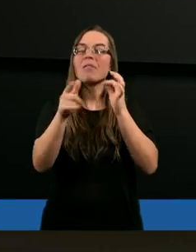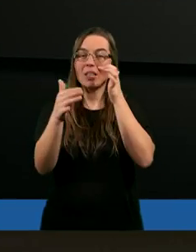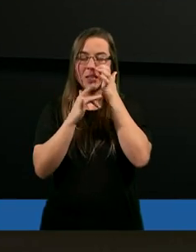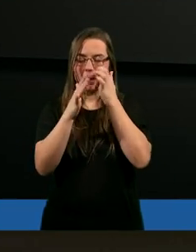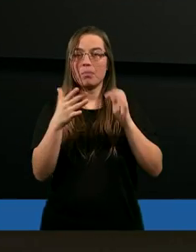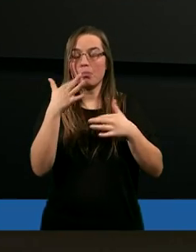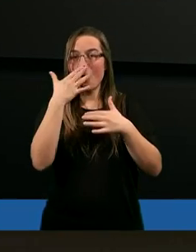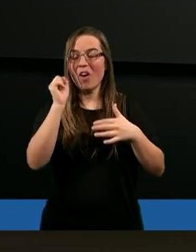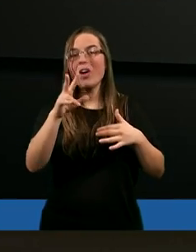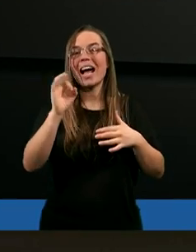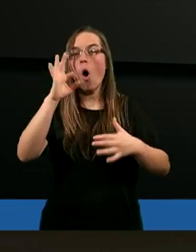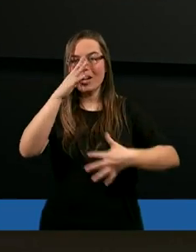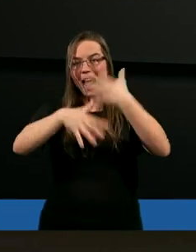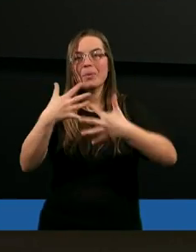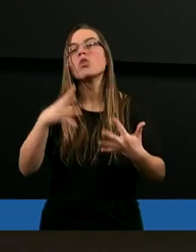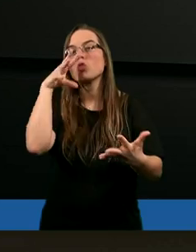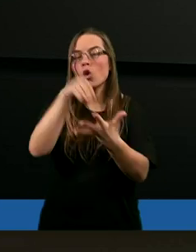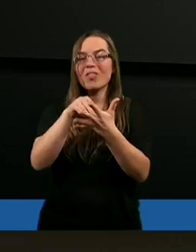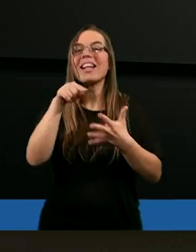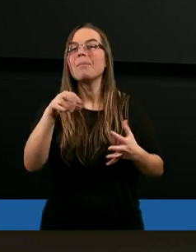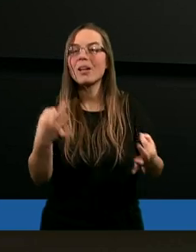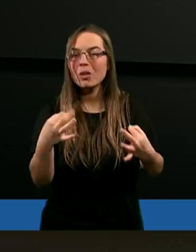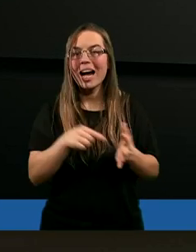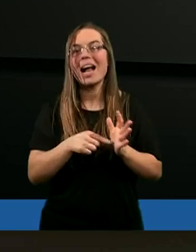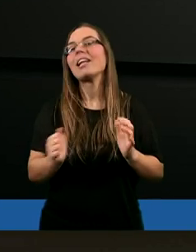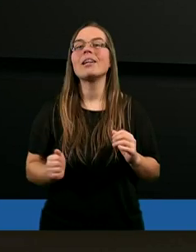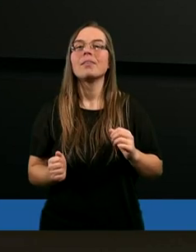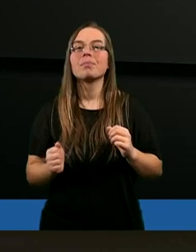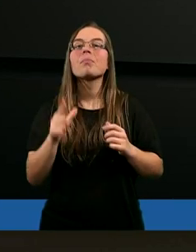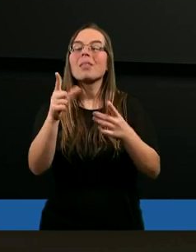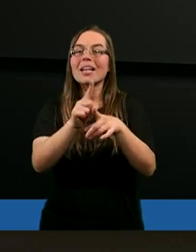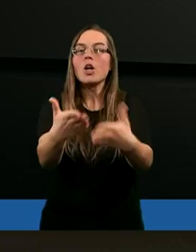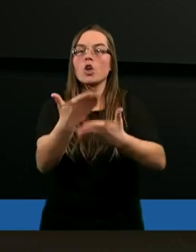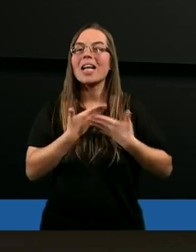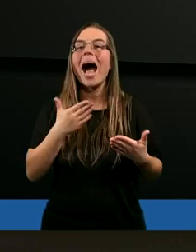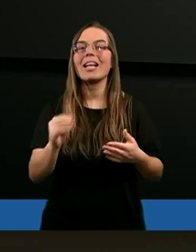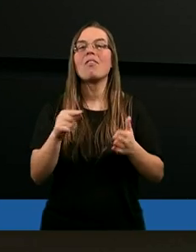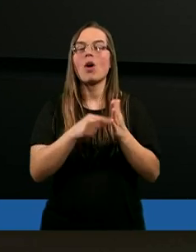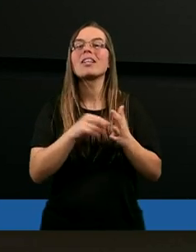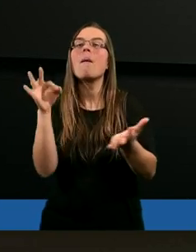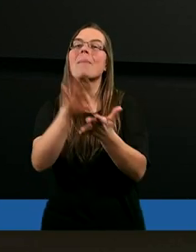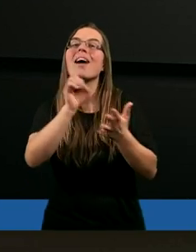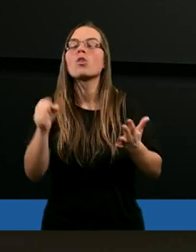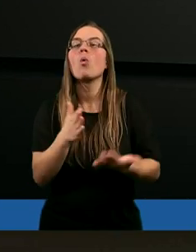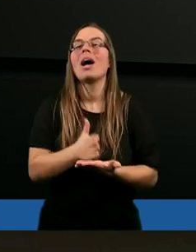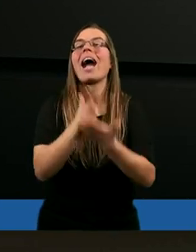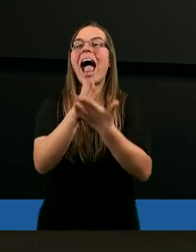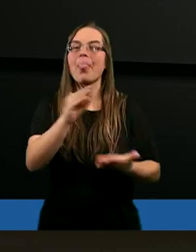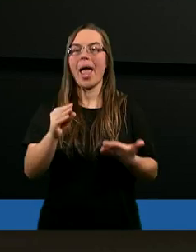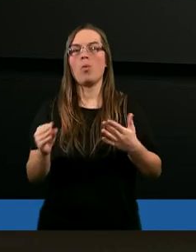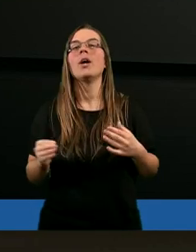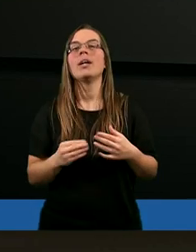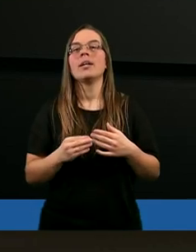takim zamieszaniu, doświadczamy tego teraz, ale daje też pewną radę.